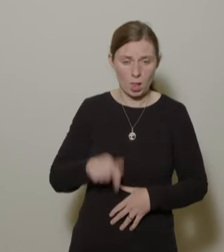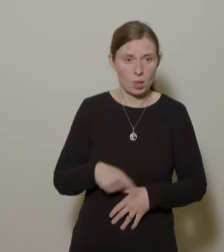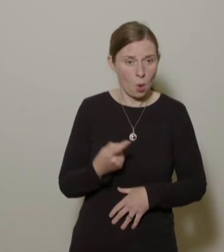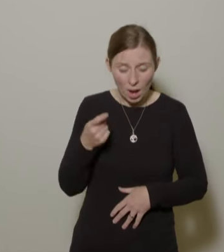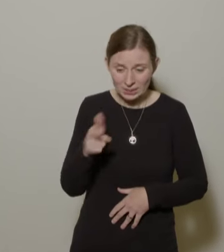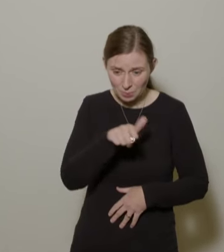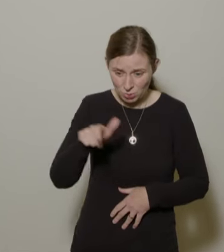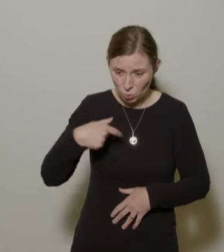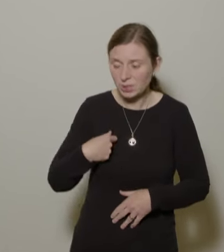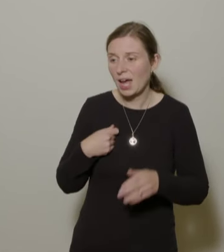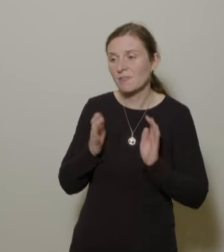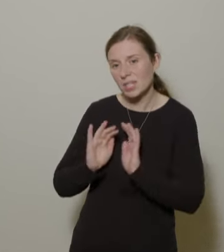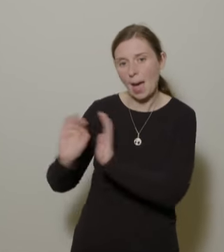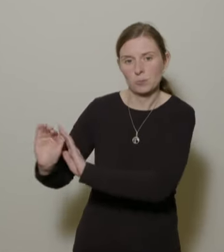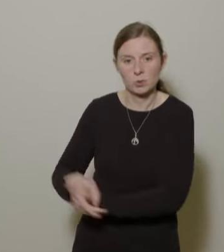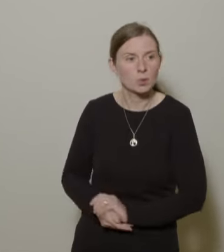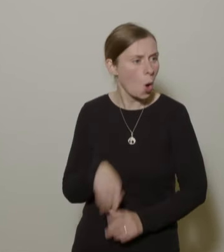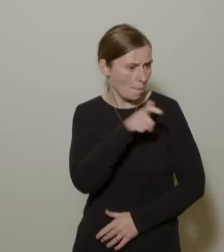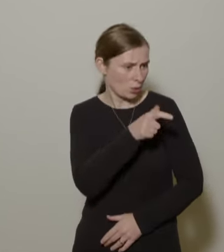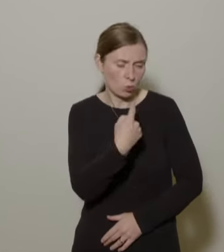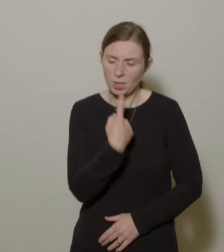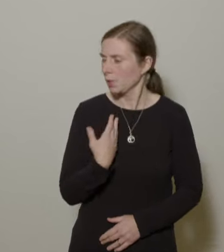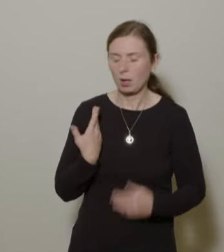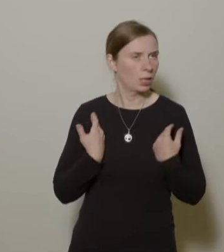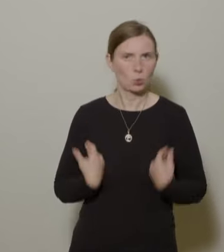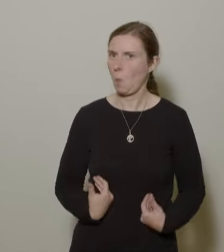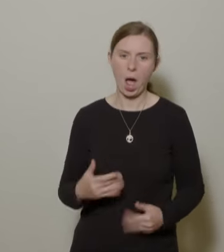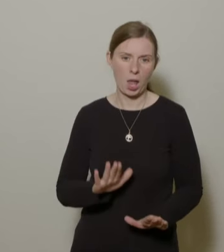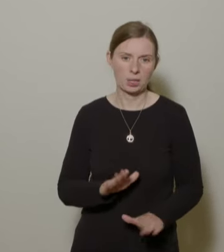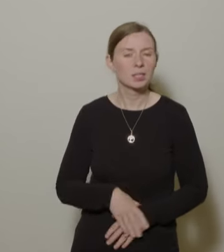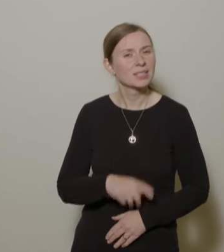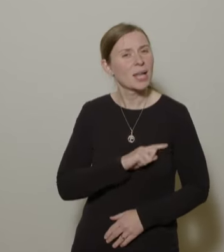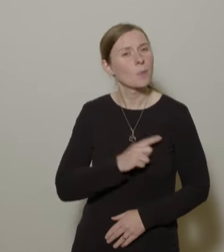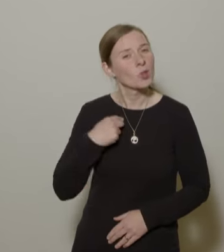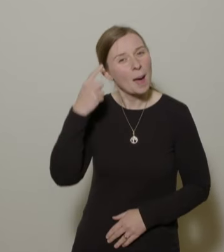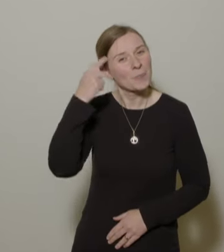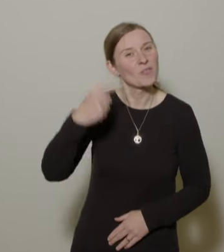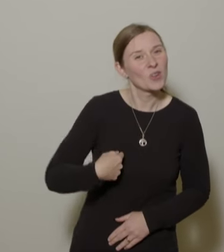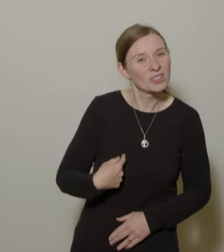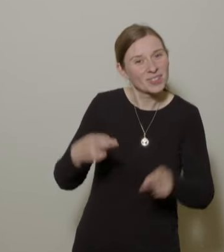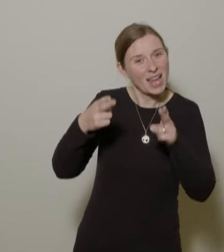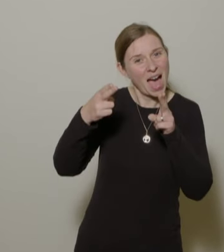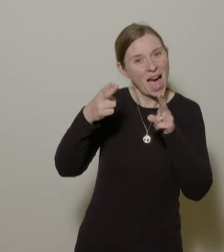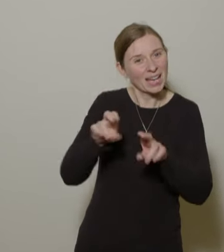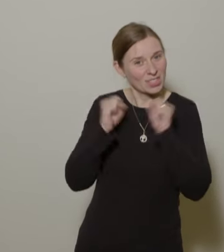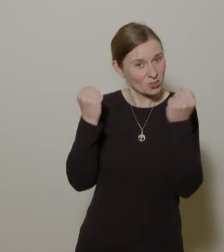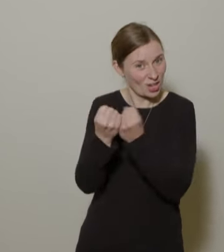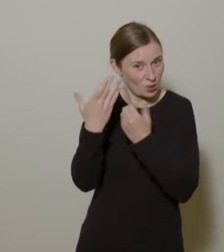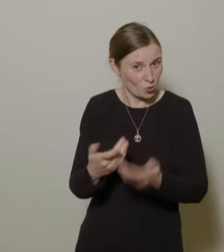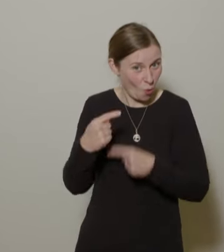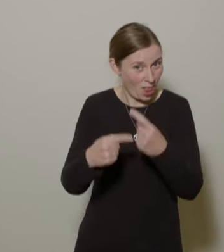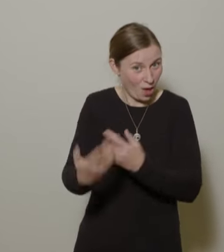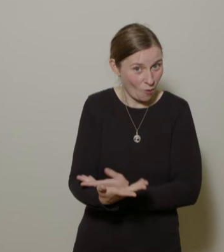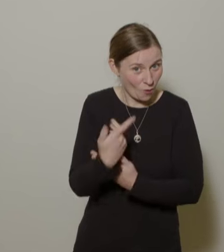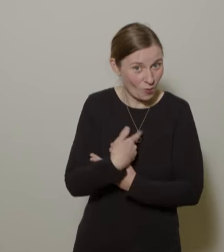Und diejenigen, die das für inhuman halten, die müssen sich bewusst machen, dass, solange der Rechtsstaat funktioniert, diese Plätze dann ja auch von